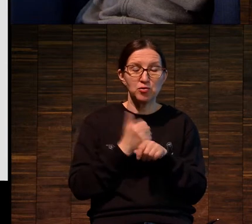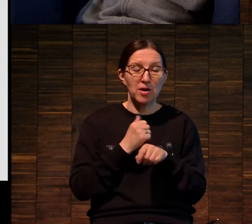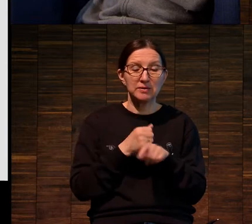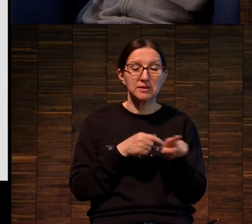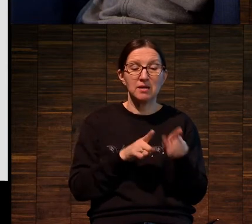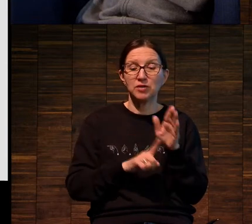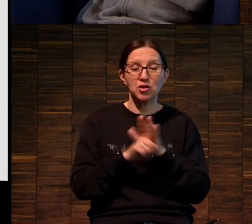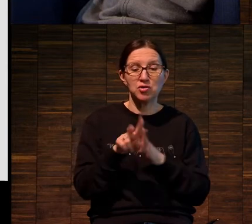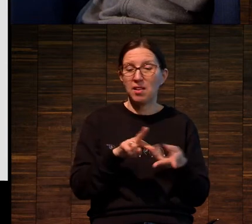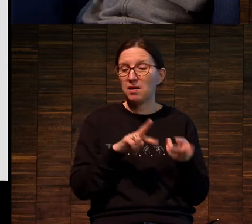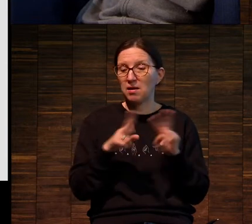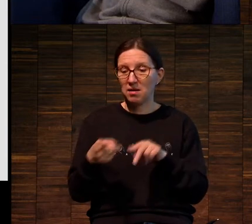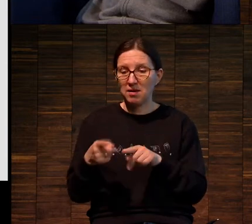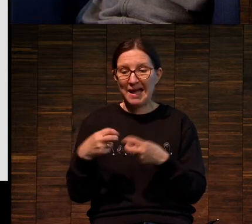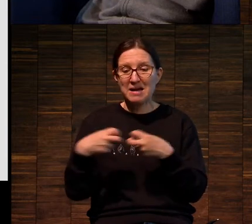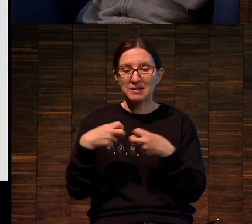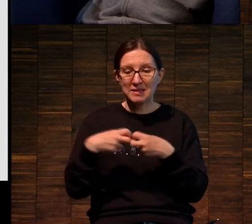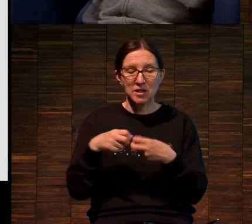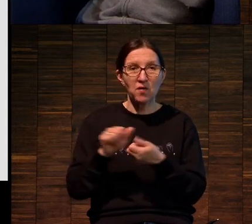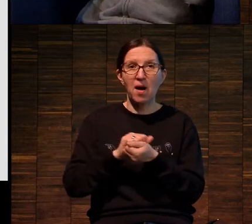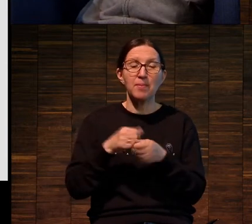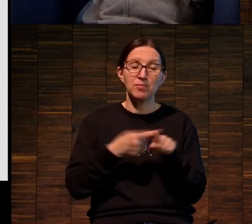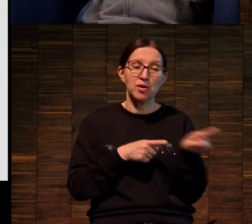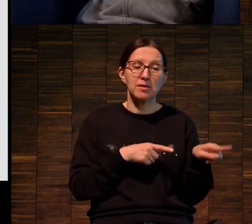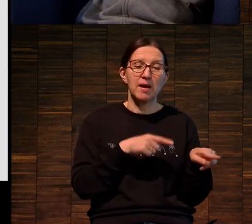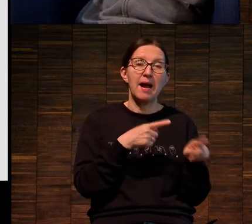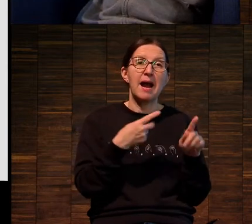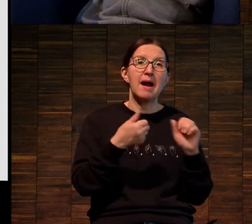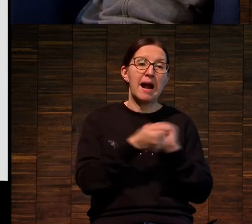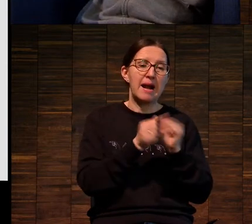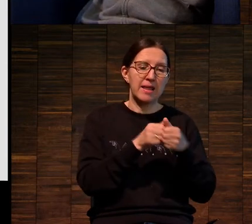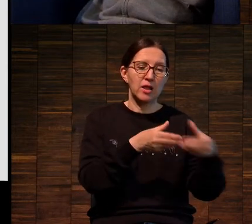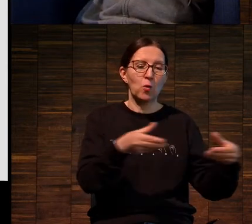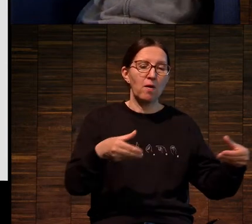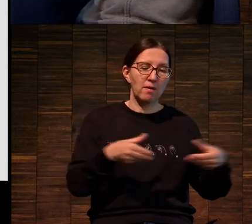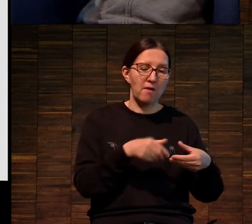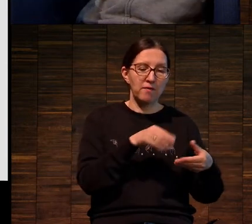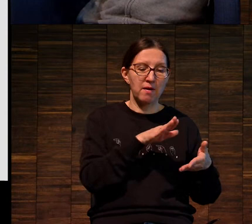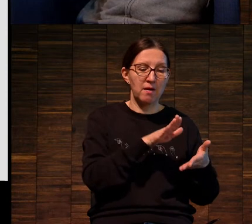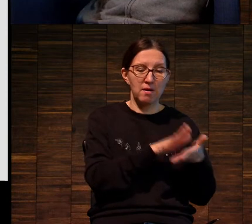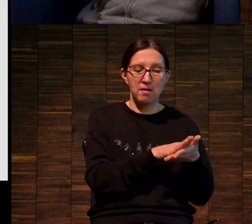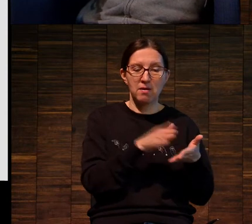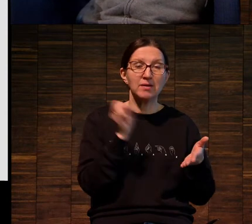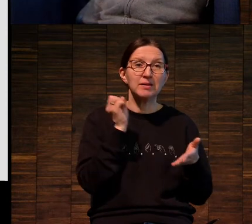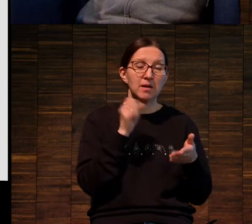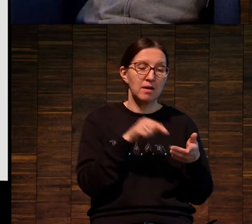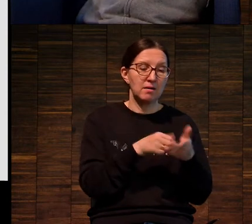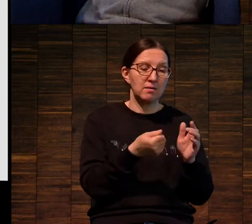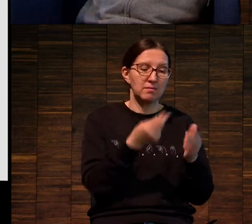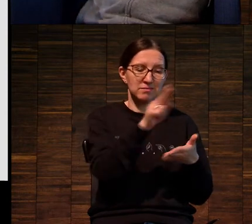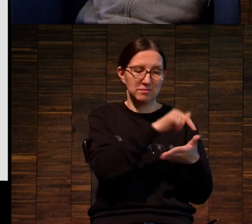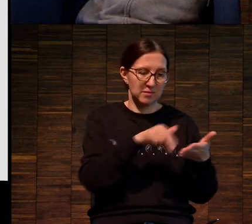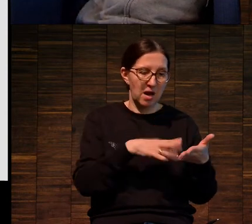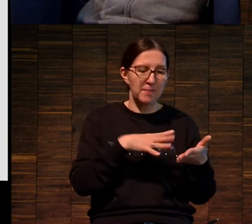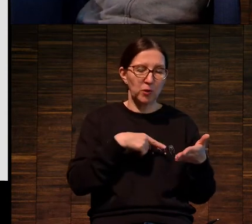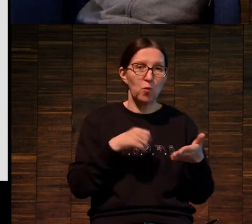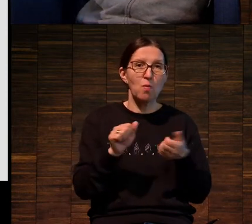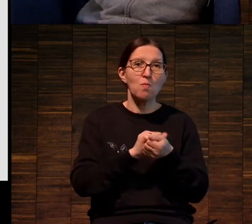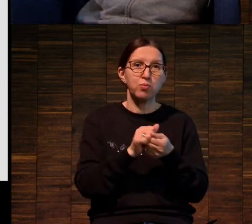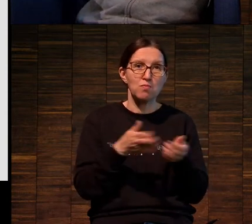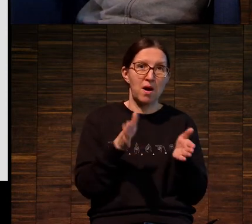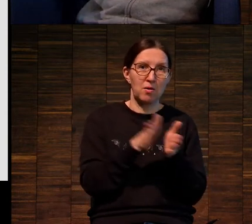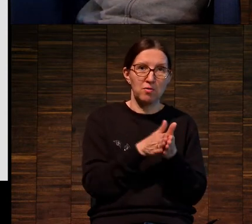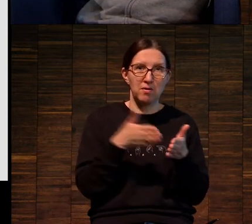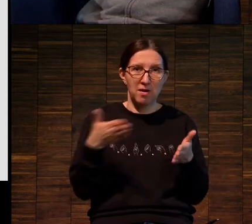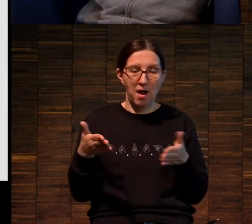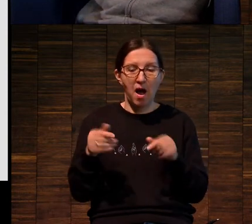бумагу, а на резиновое полотно. А потом с этого резинового полотна на бумагу. Что это дает? Во-первых, резиновое полотно можно натянуть